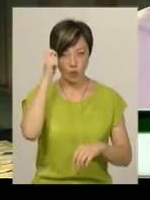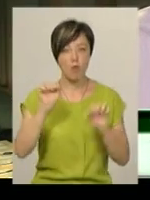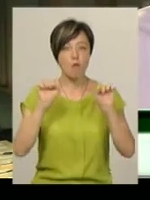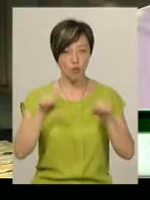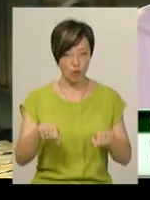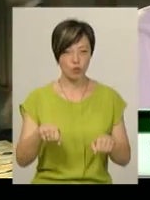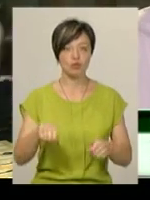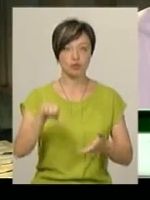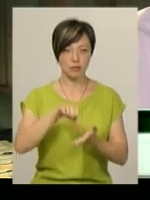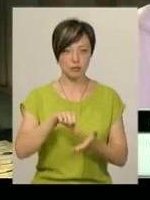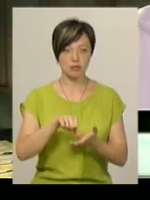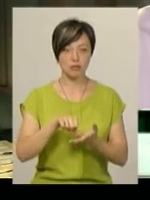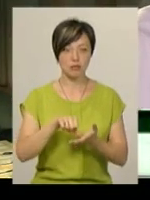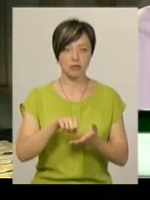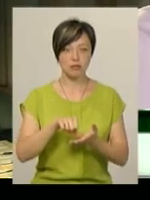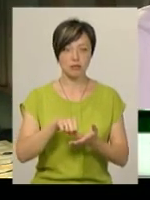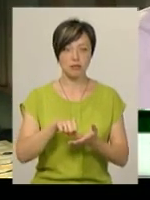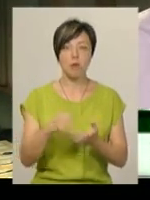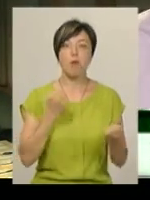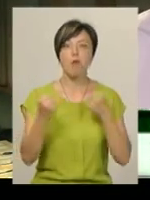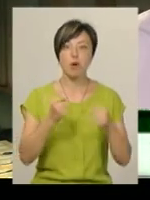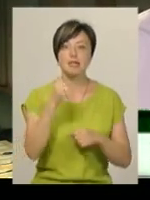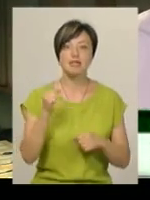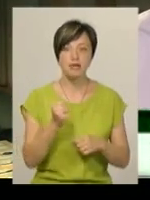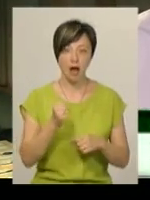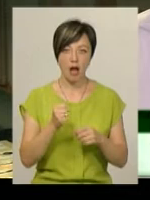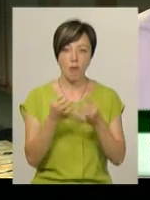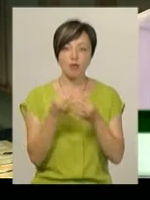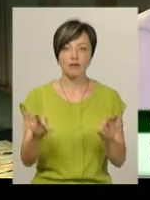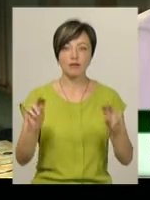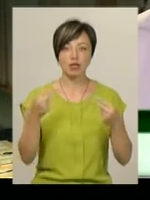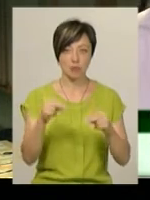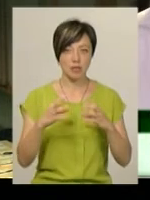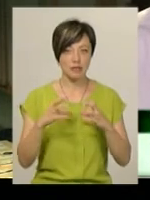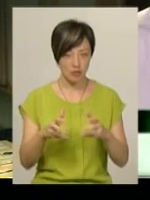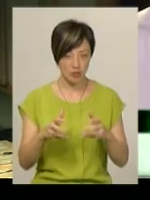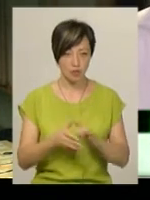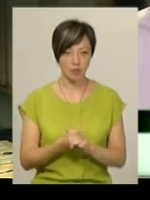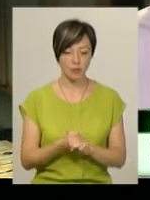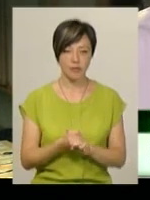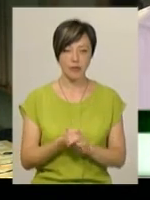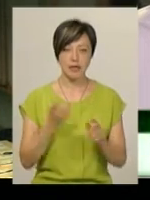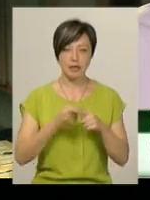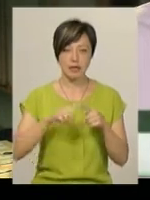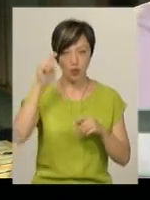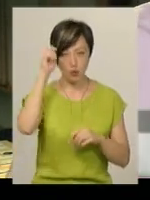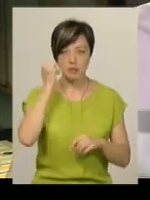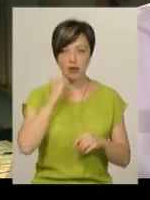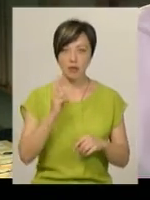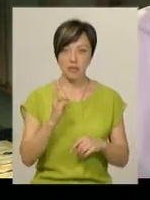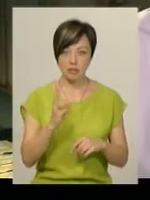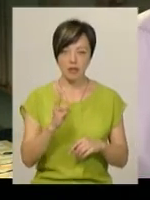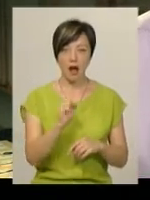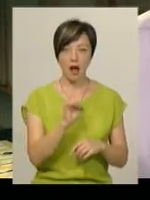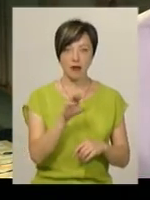поборються за путівку на чемпіонат світу. Це хлопчик Сосара Константинова,